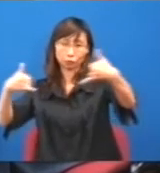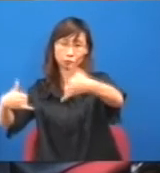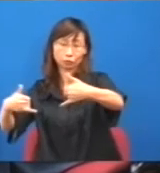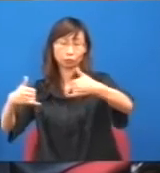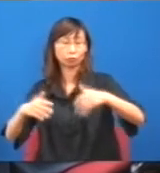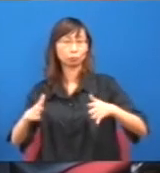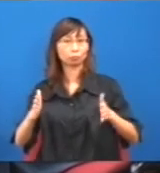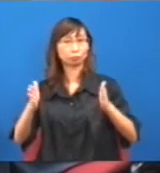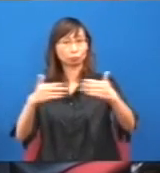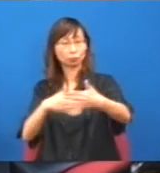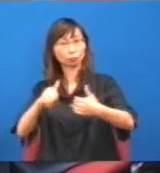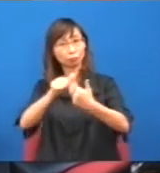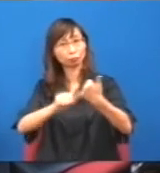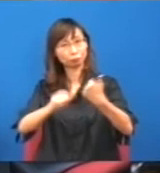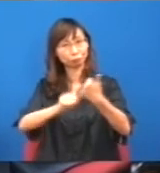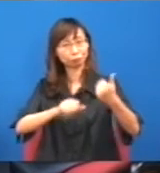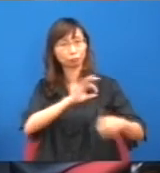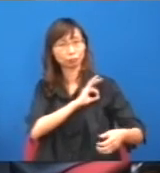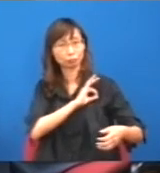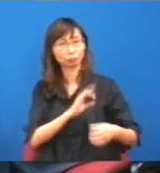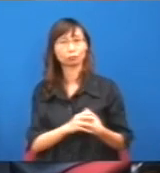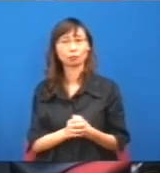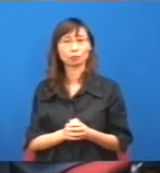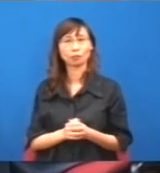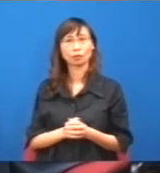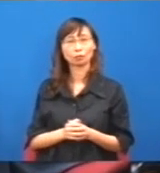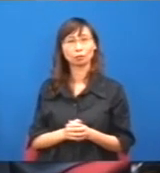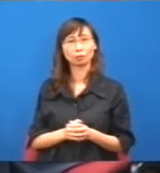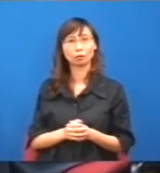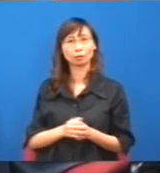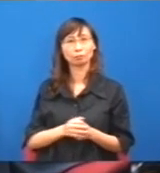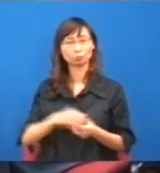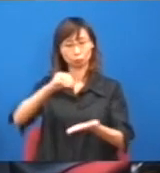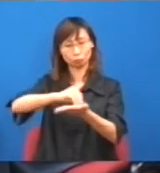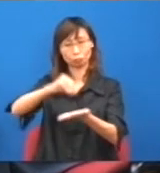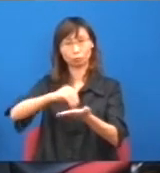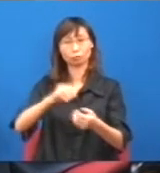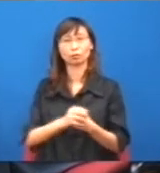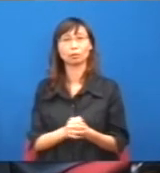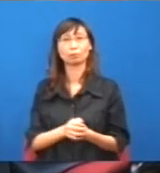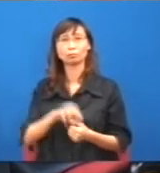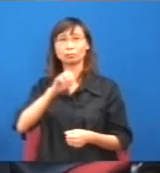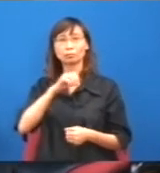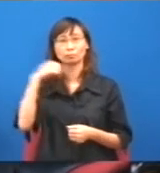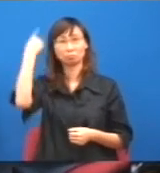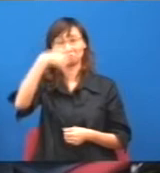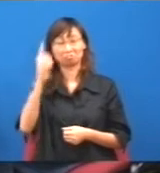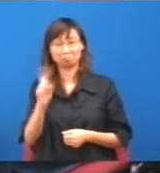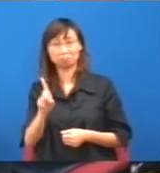手了,握了爬了,如果誰出來搞亂局,他要負責,那你說真是,是否要顏色呢?